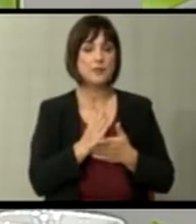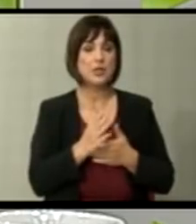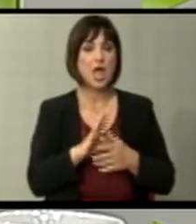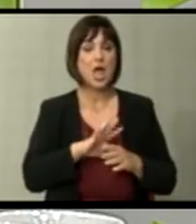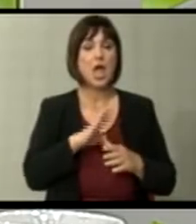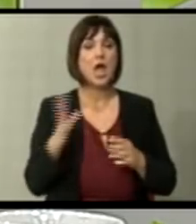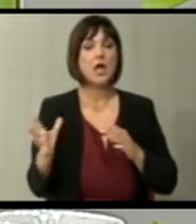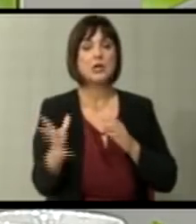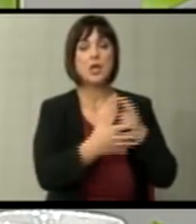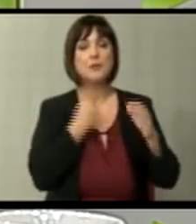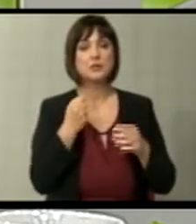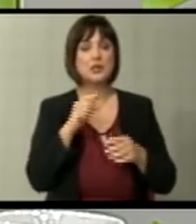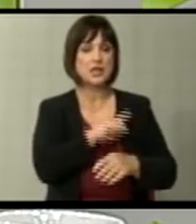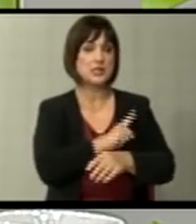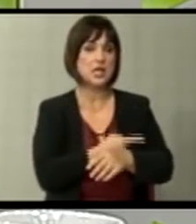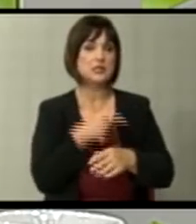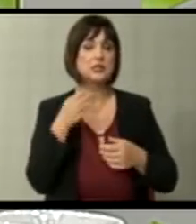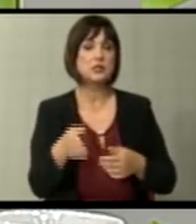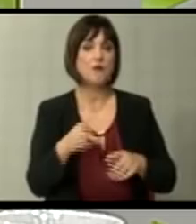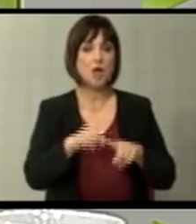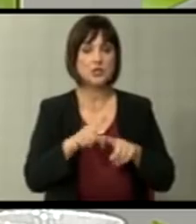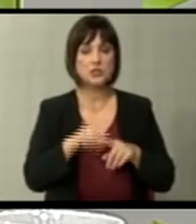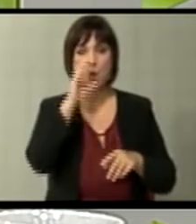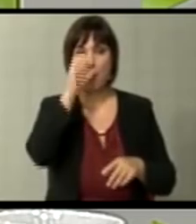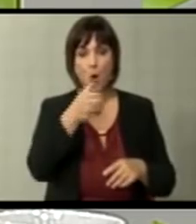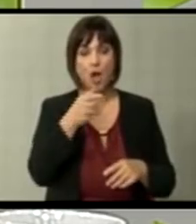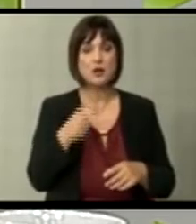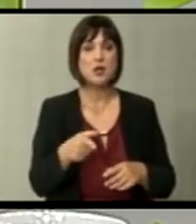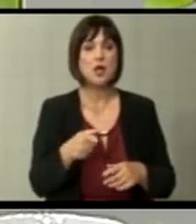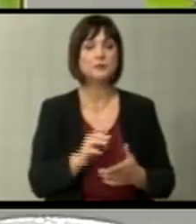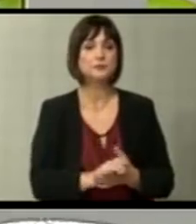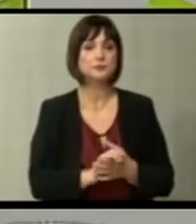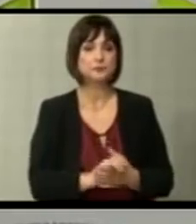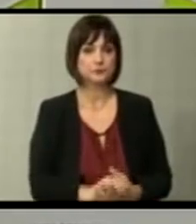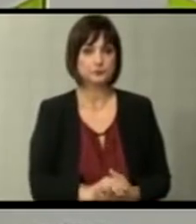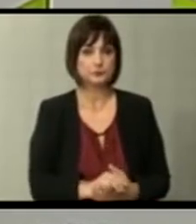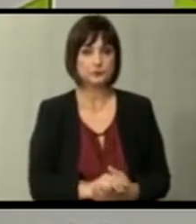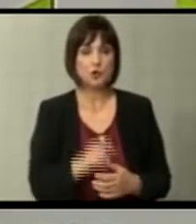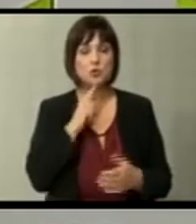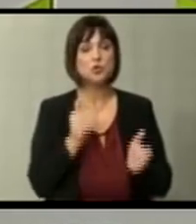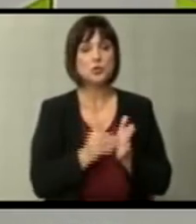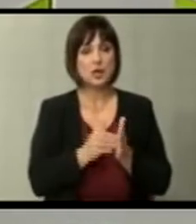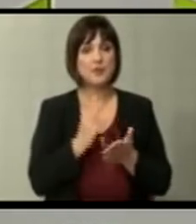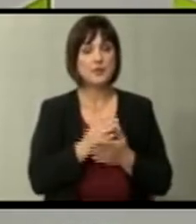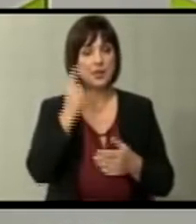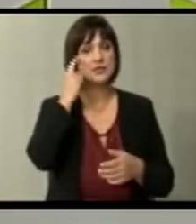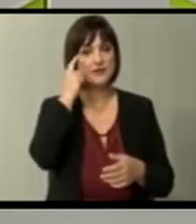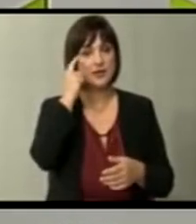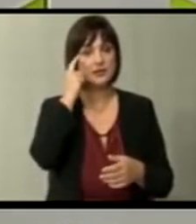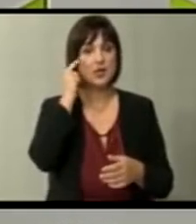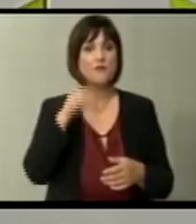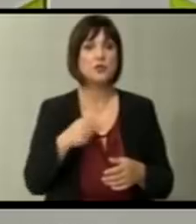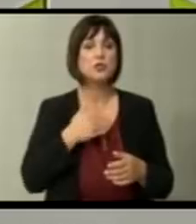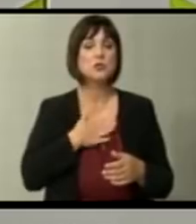киднапирани од нај екстремните сили во Грција во Бугарија. Значи, одно што треба да станеме свестни, дека